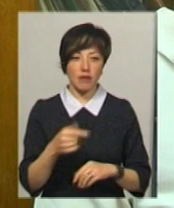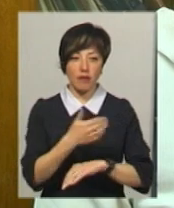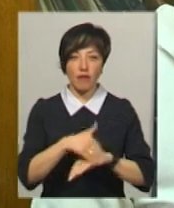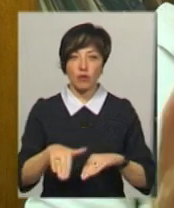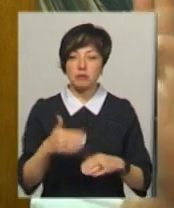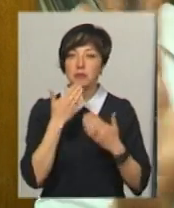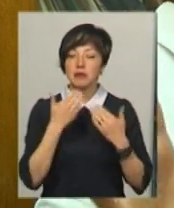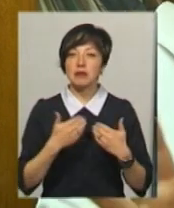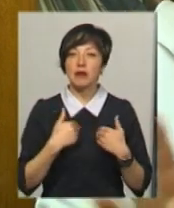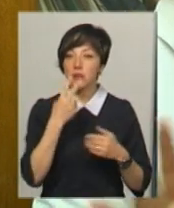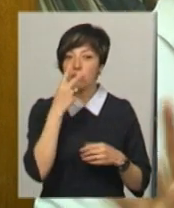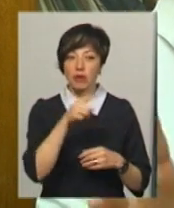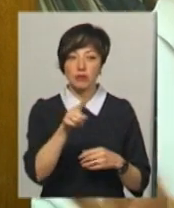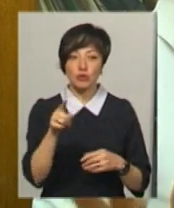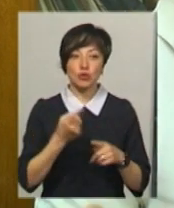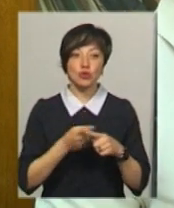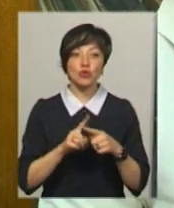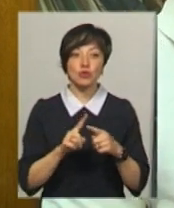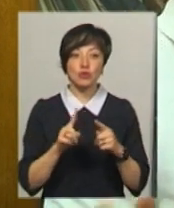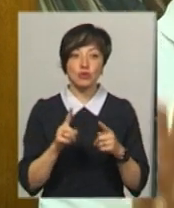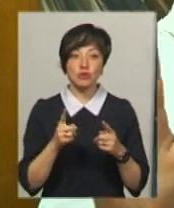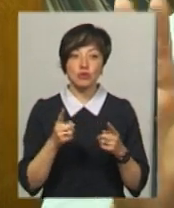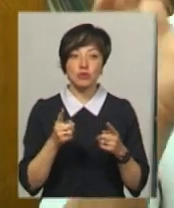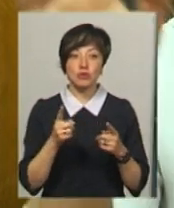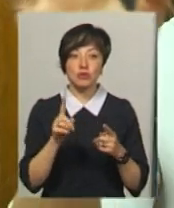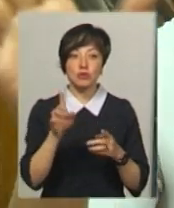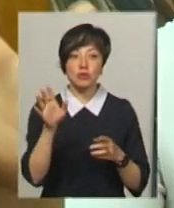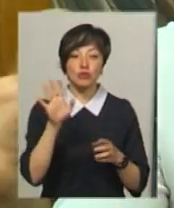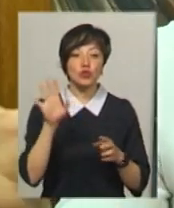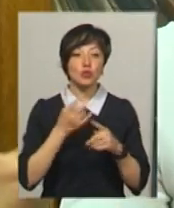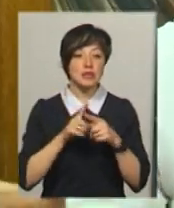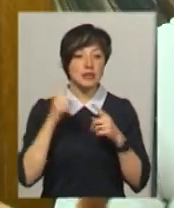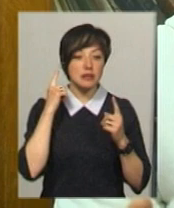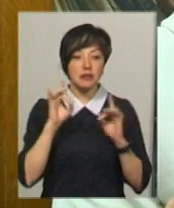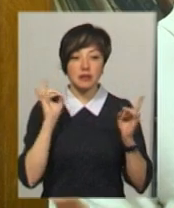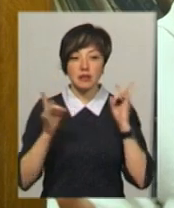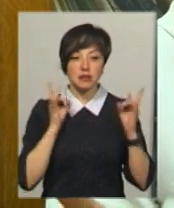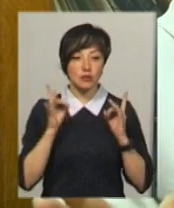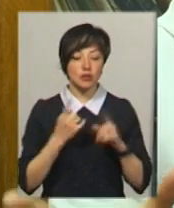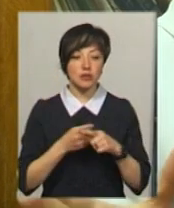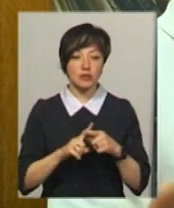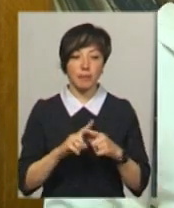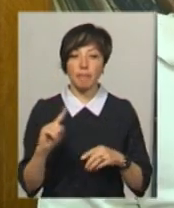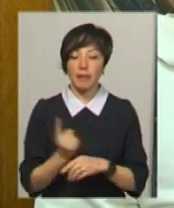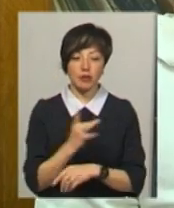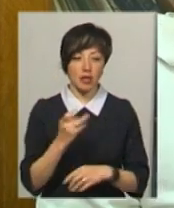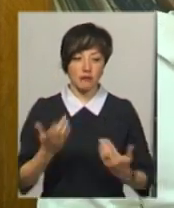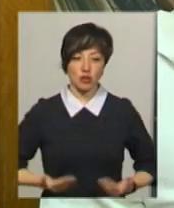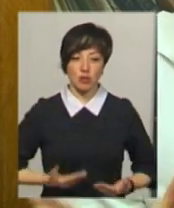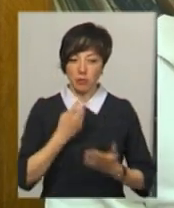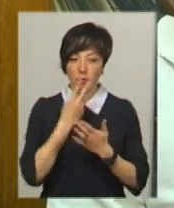вулицю і питає, і показує, що це три роки було, що це, що це. І вона перший раз в житті